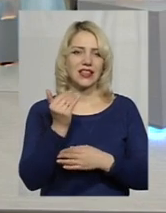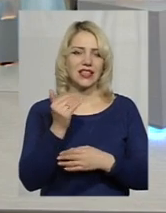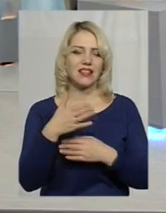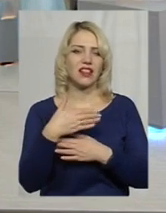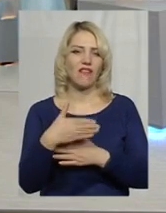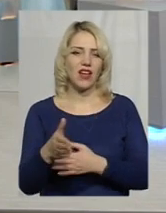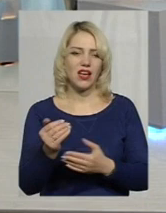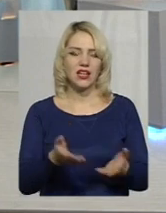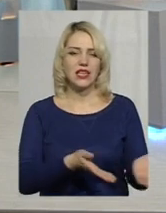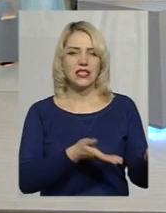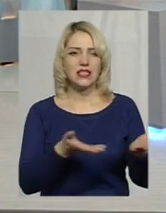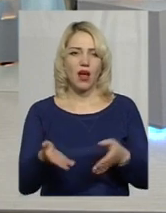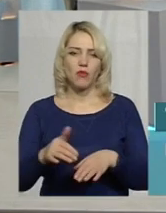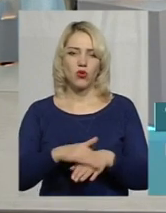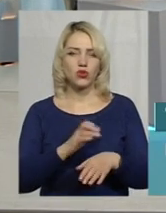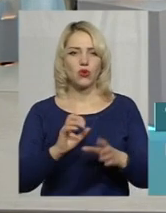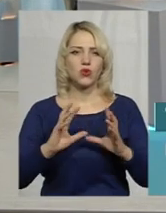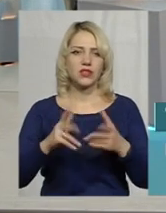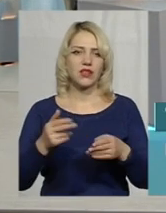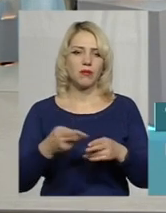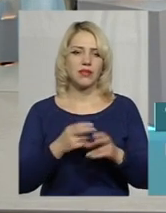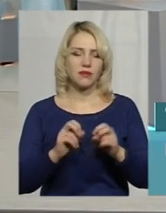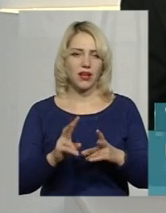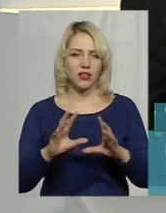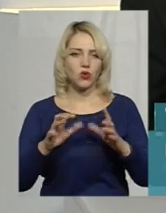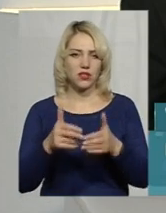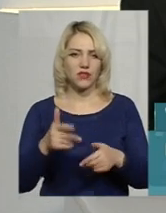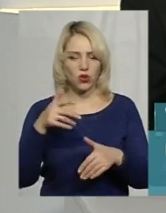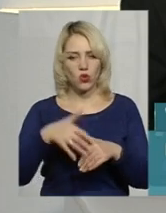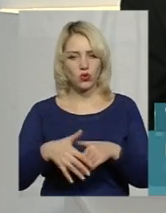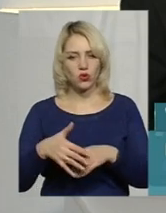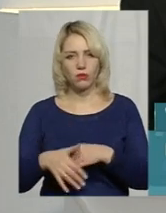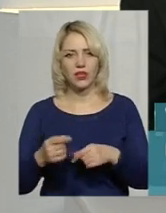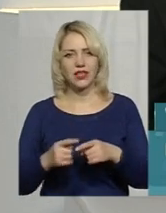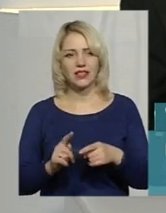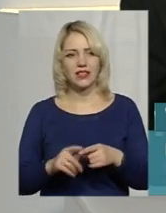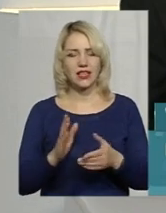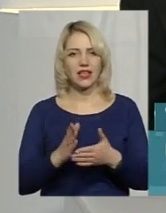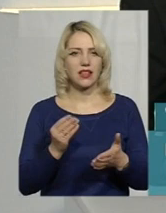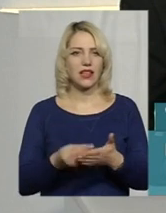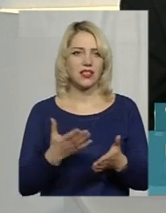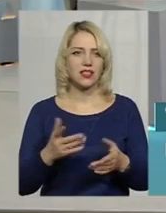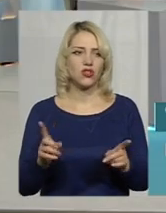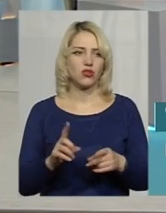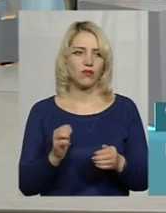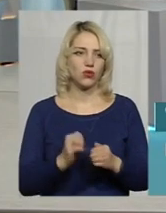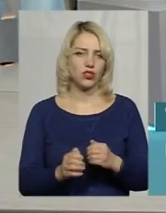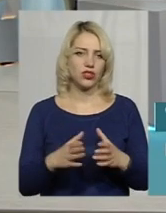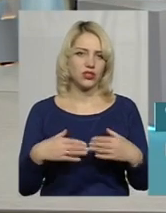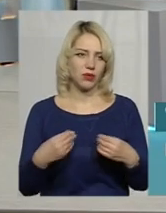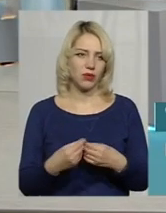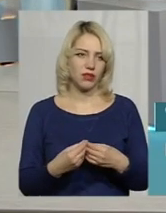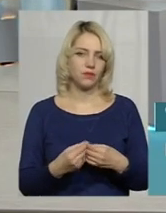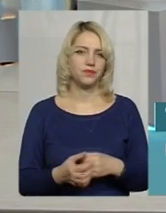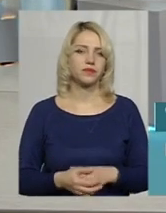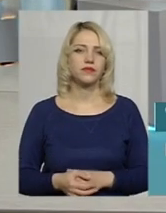гостинно запрошуючи в світ безпеки, в світ розуміння. Саме це найцінніше, що є в кожній патронатній родині.